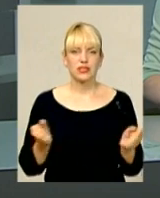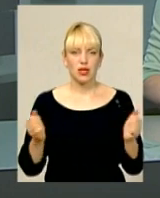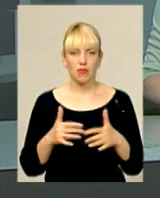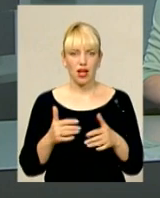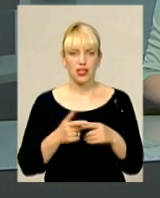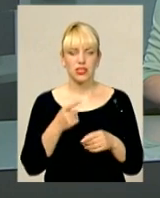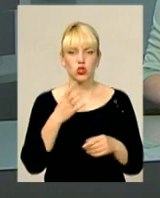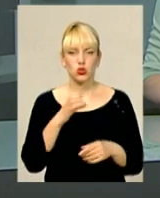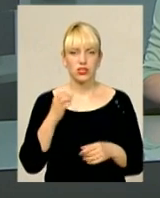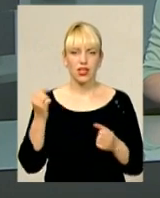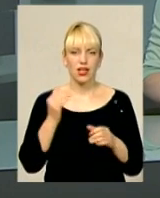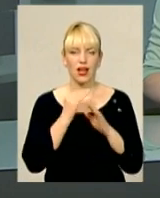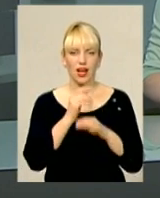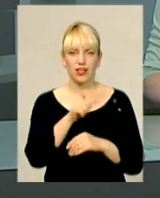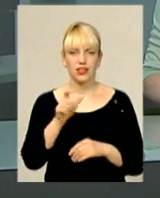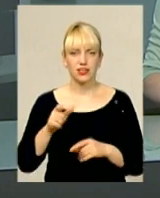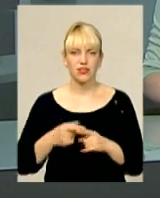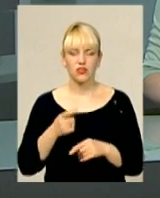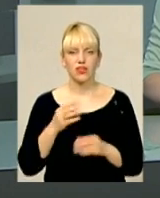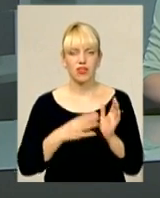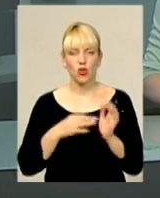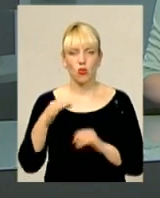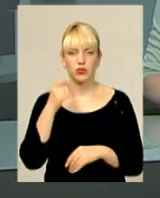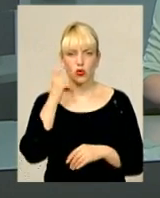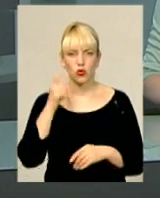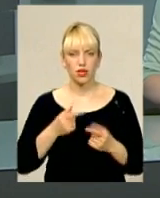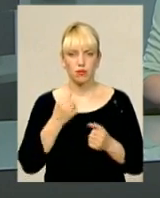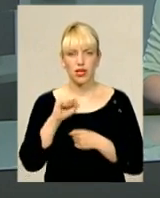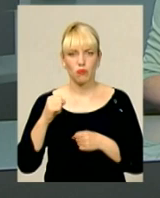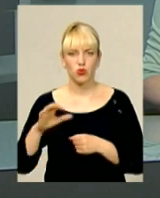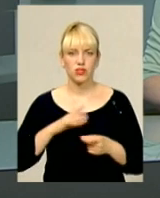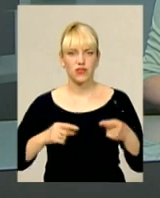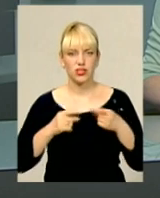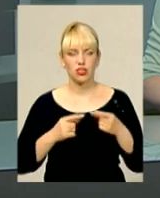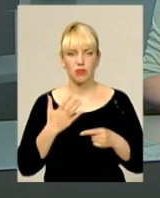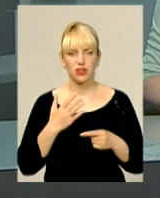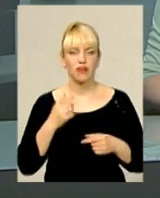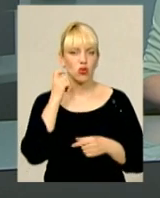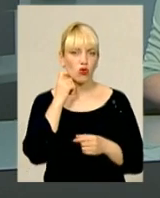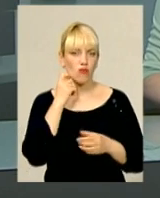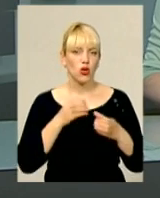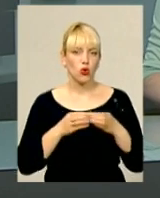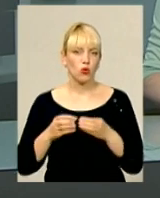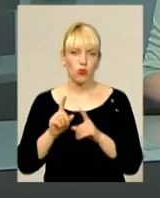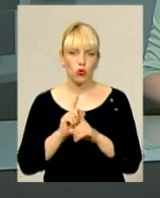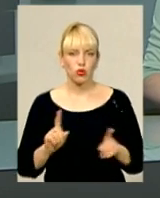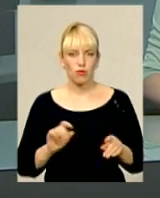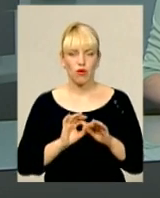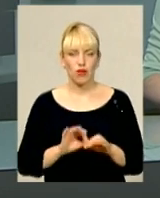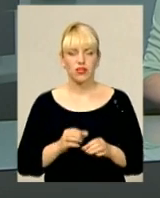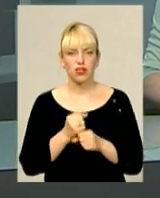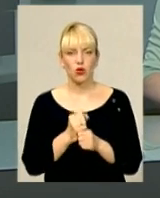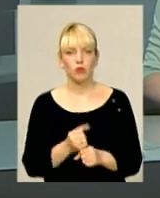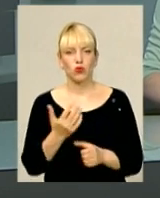сотні каратистів з дев'яти областей України. Переможців визначали в п'яти вікових групах про особливості проведення кубку та його